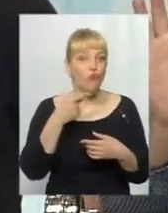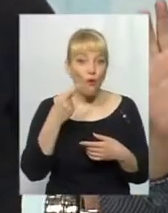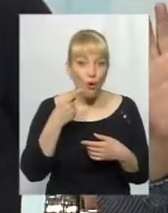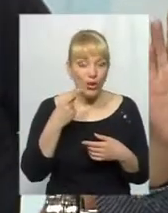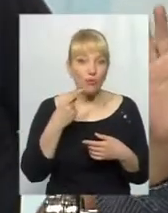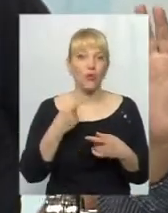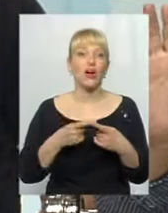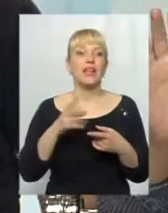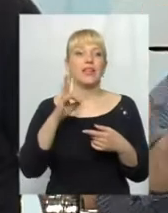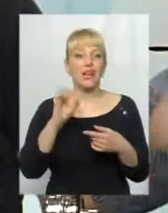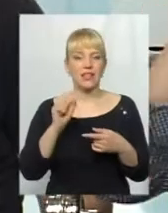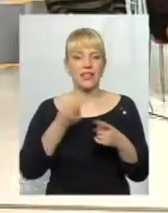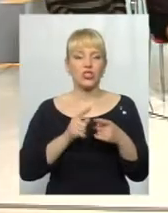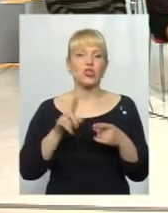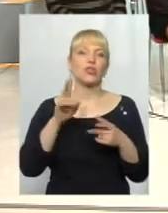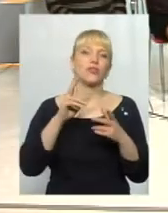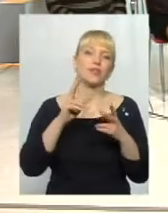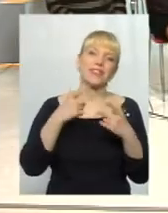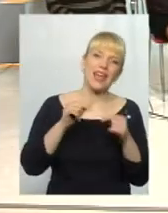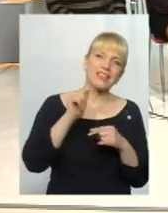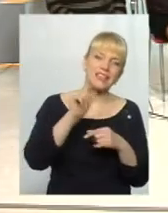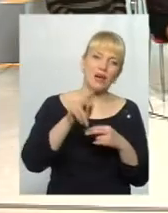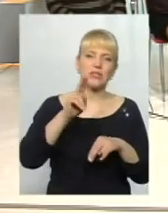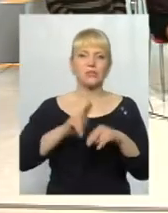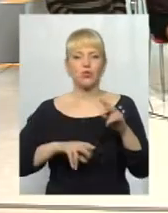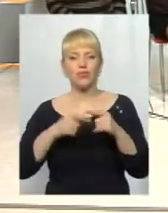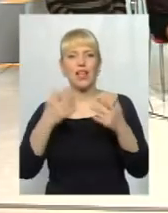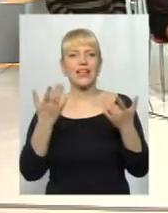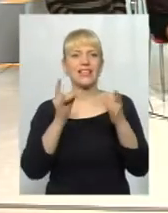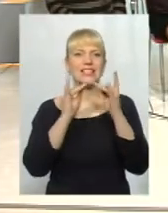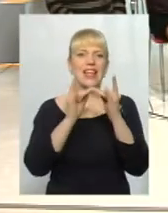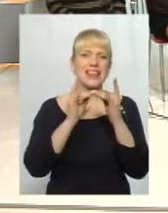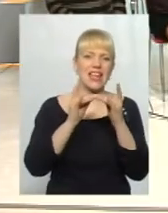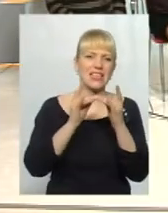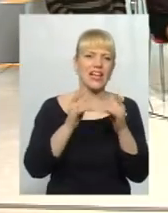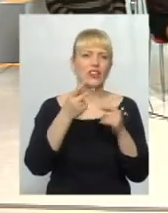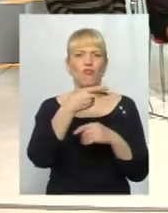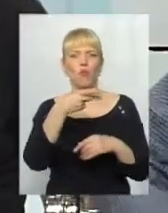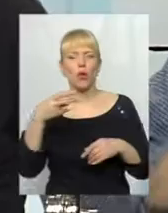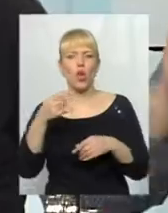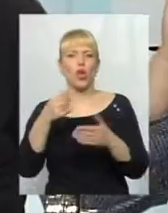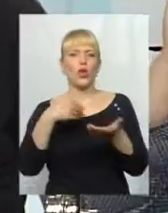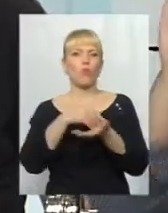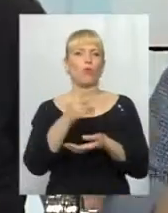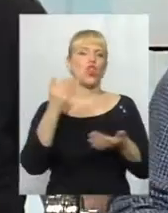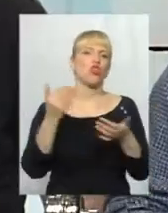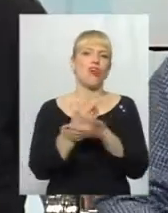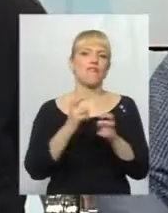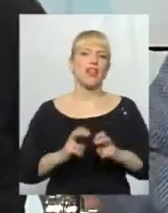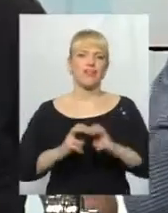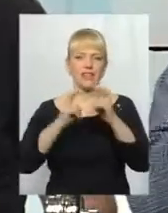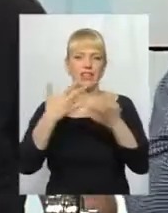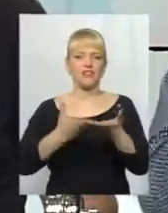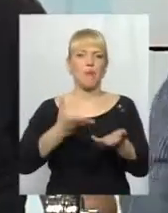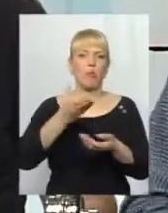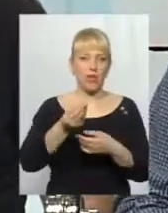Ми не говоримо про те, що десь там збудували якийсь інтернат двоповерховий і купили нові ліфти, і вже проплачені кошти. І